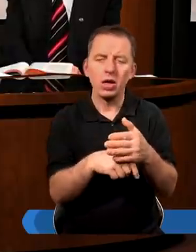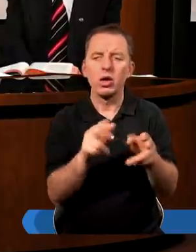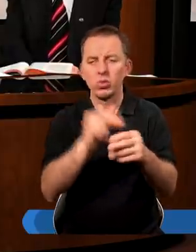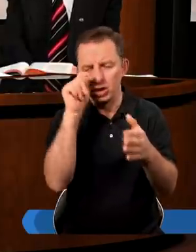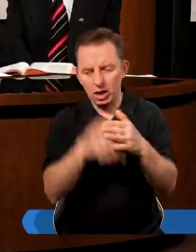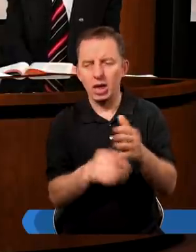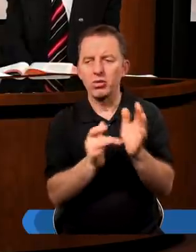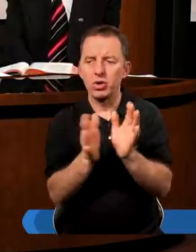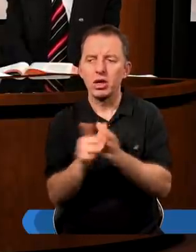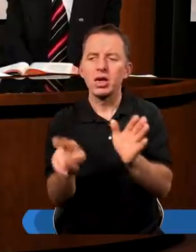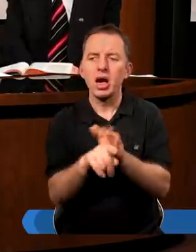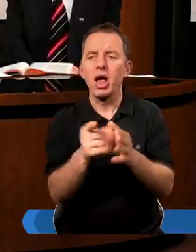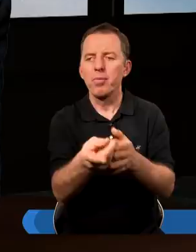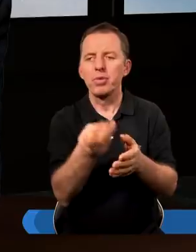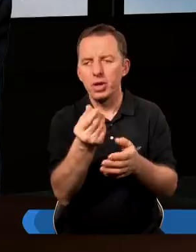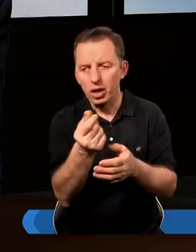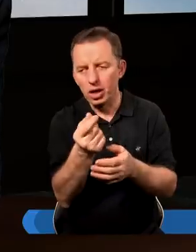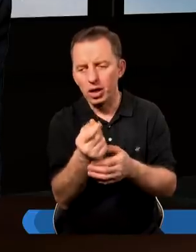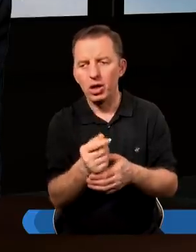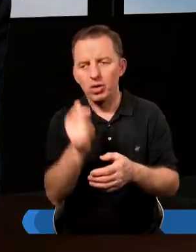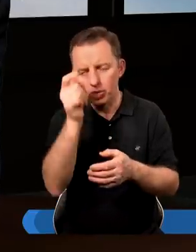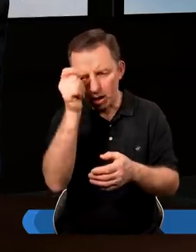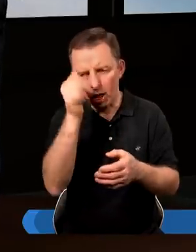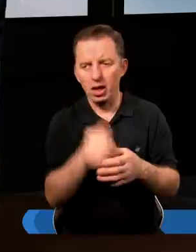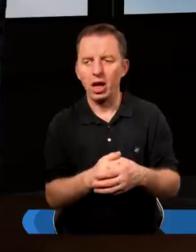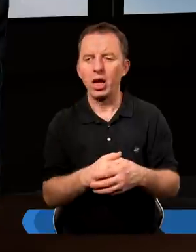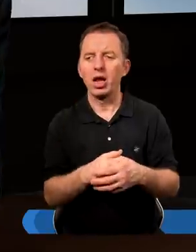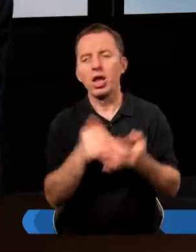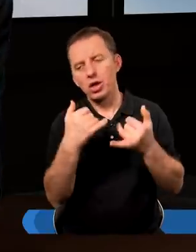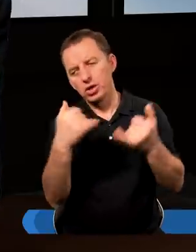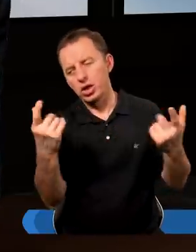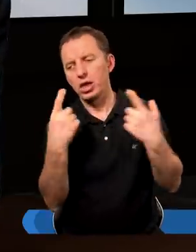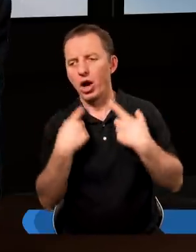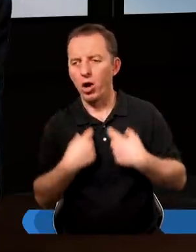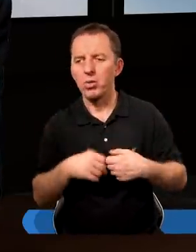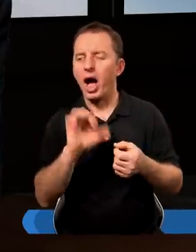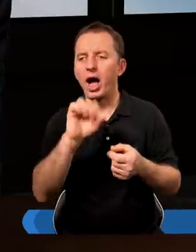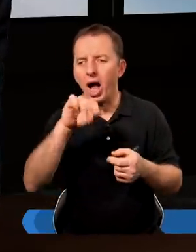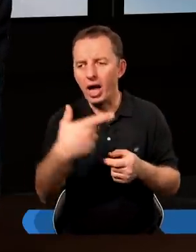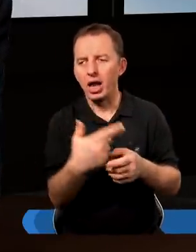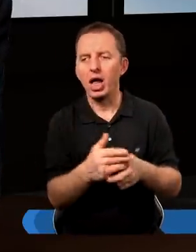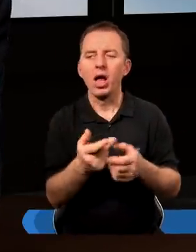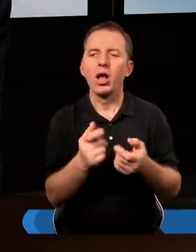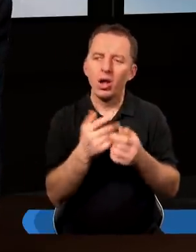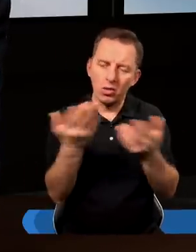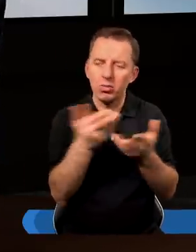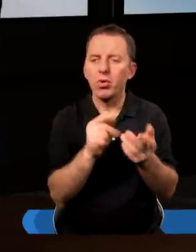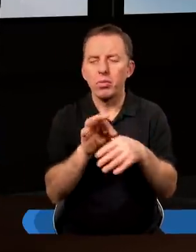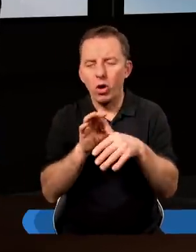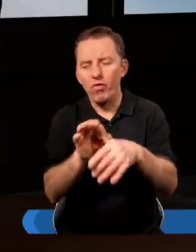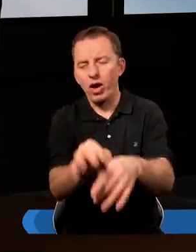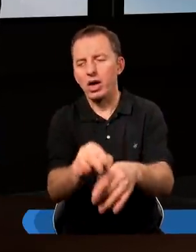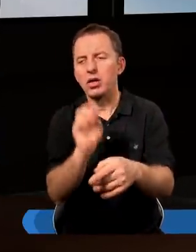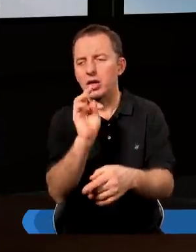zdradził Jezusa dla pieniędzy, a Hanna czy innych osób pokazują, dokąd